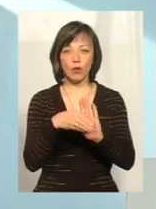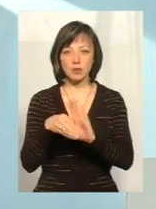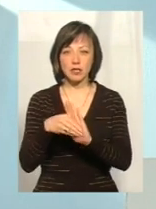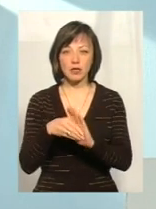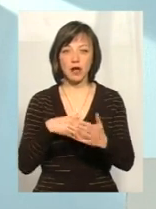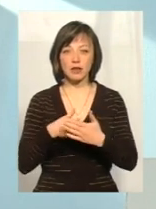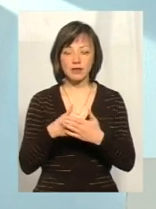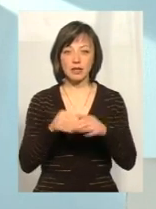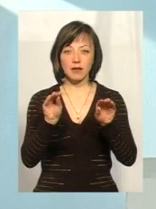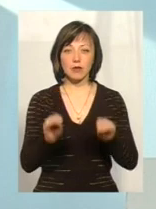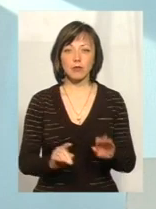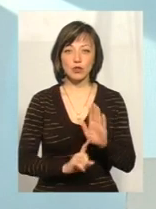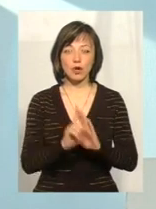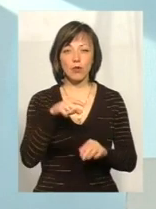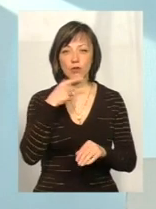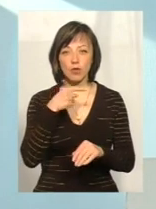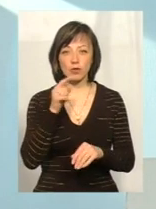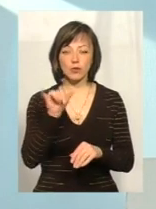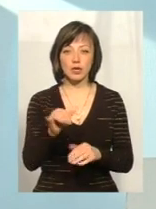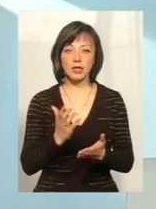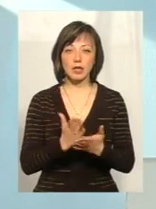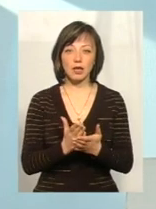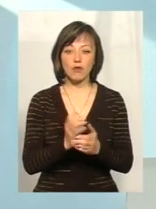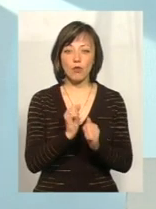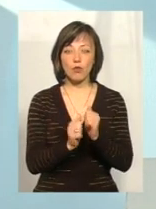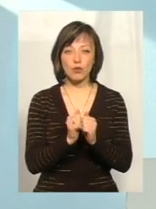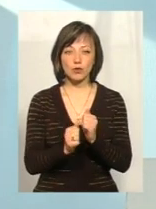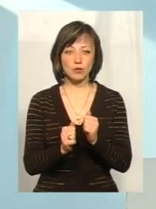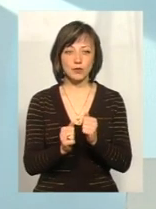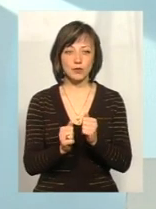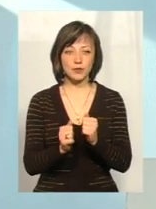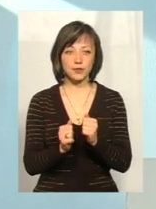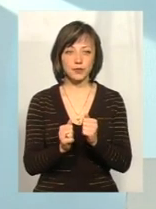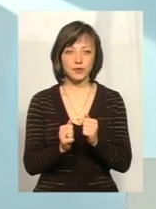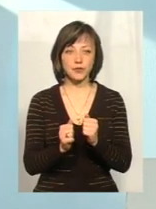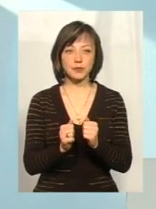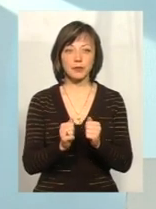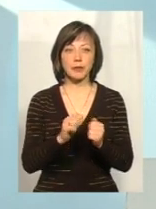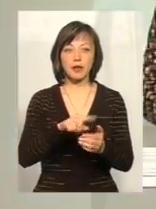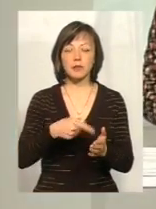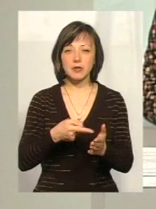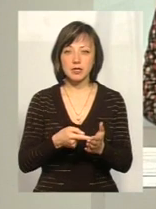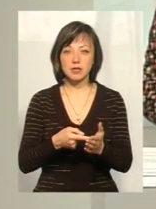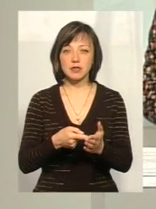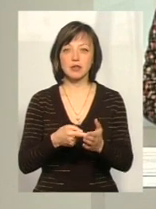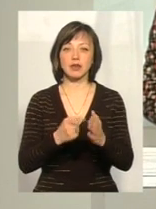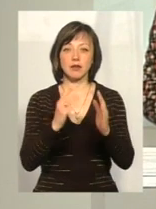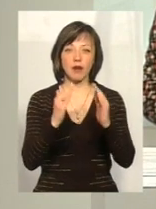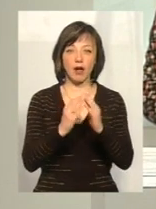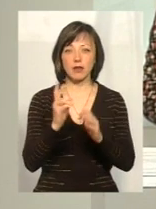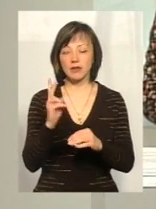активістів декларації, почали говорити, що там у них є чуть не в кожному населеному пункті майно.